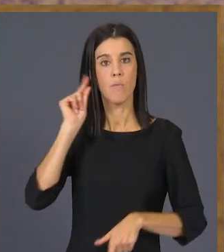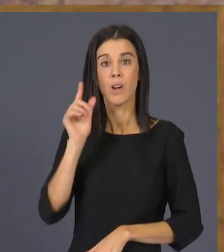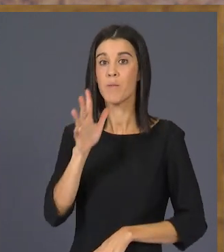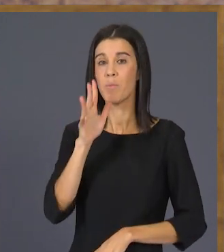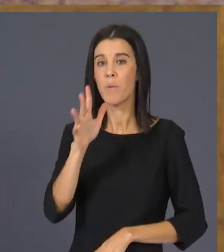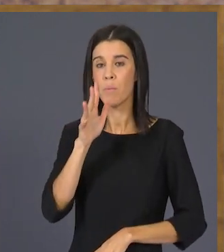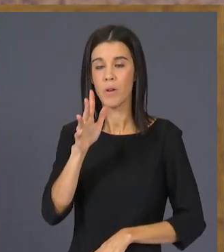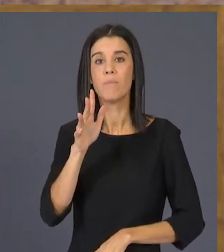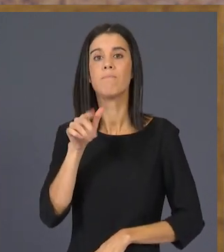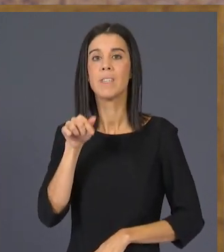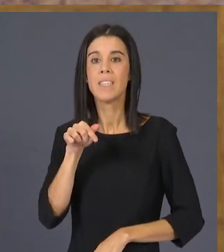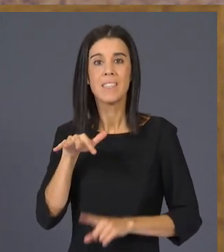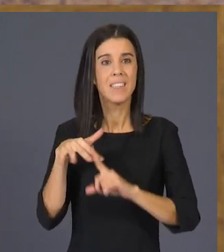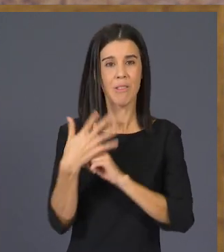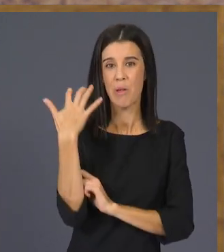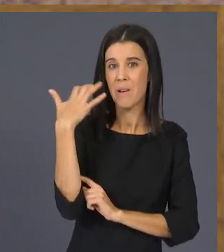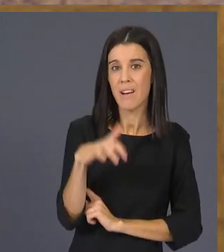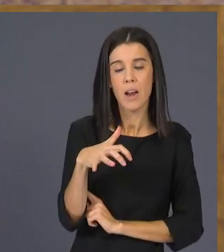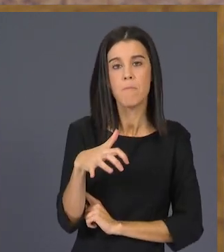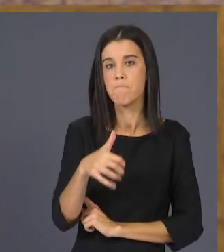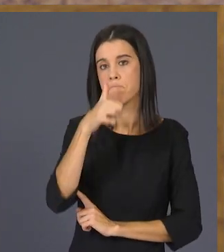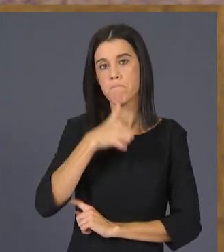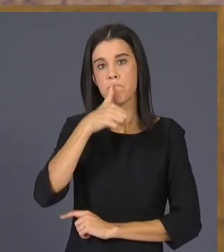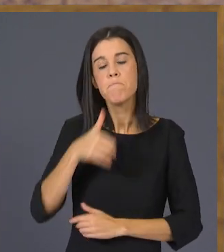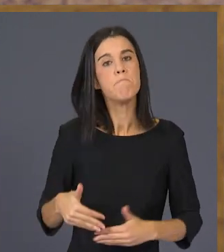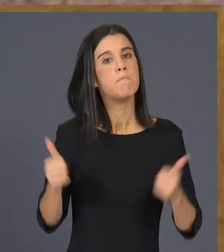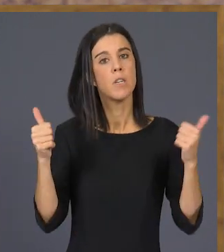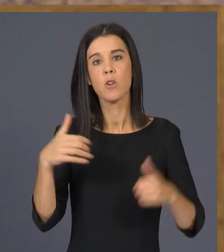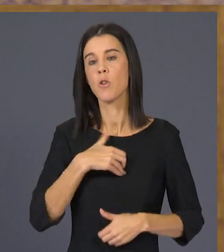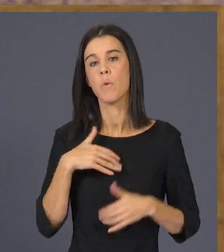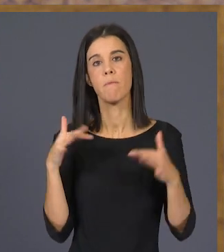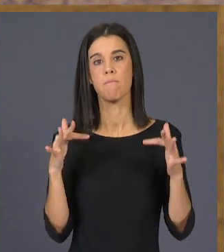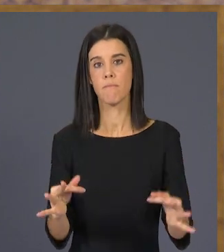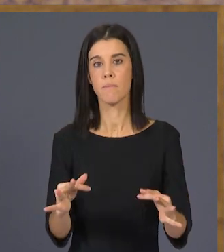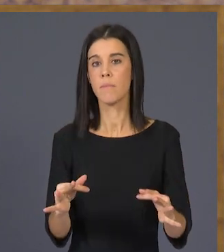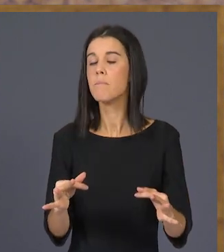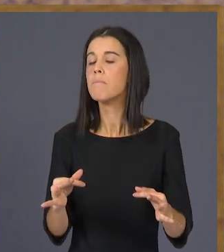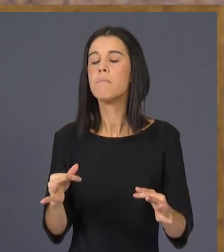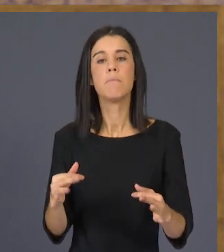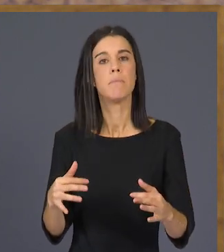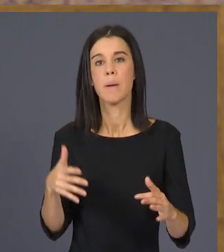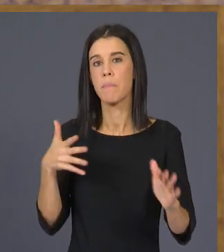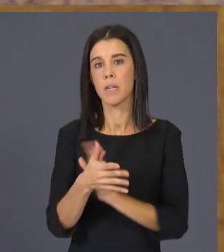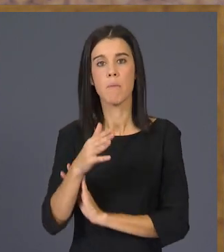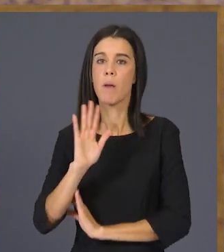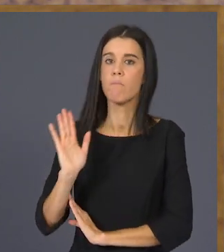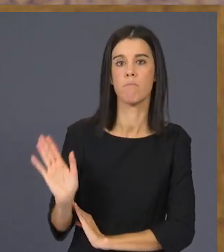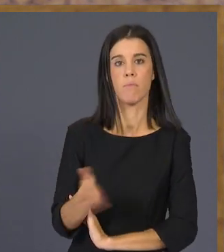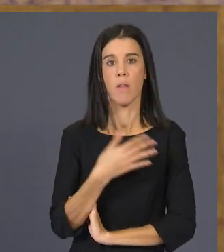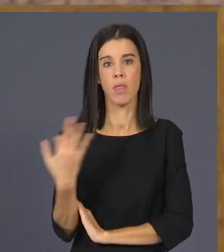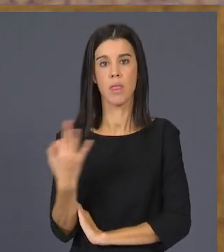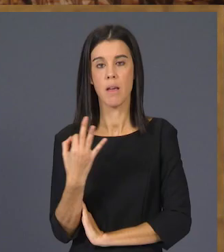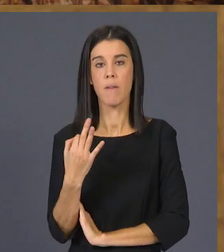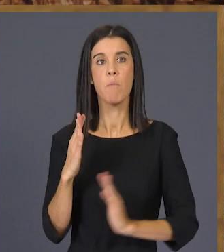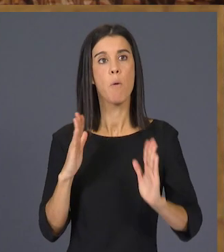és insuportable aquesta anomalia. Ha de quedar arrere per sempre el temps on només